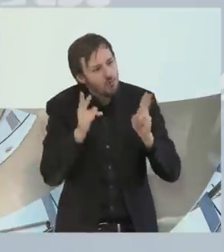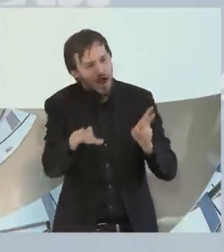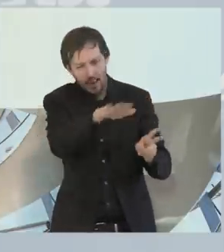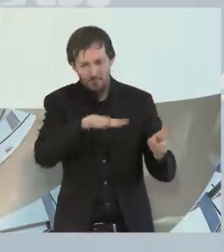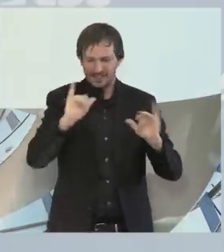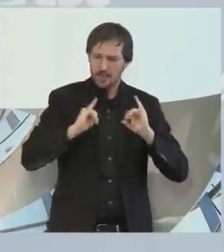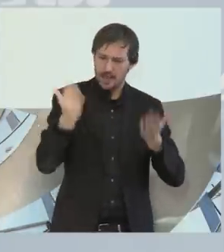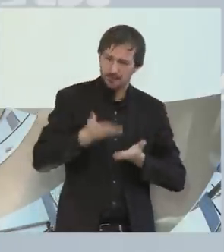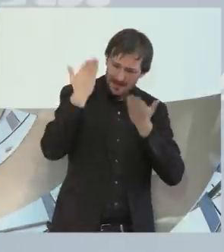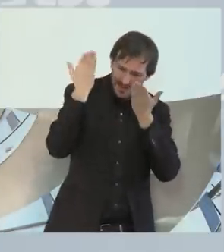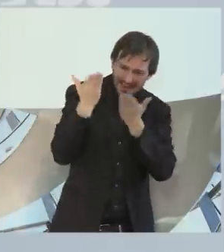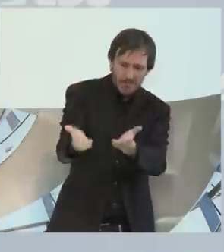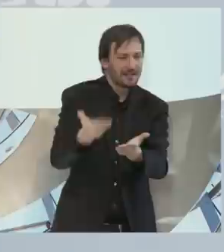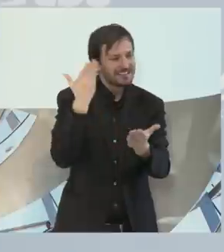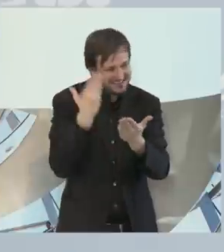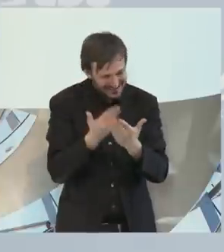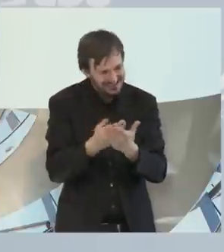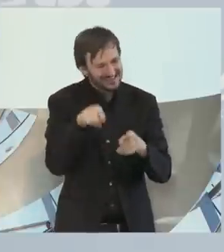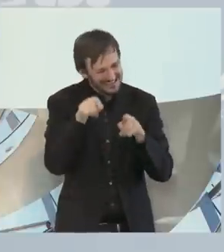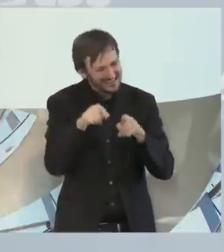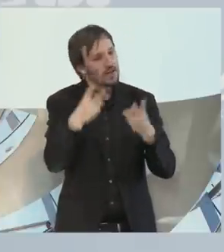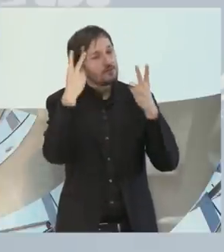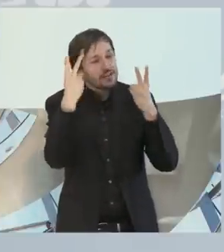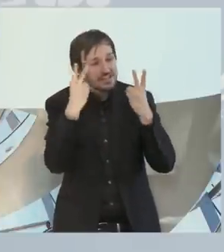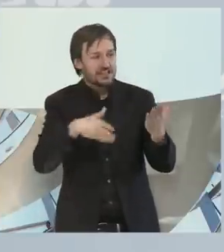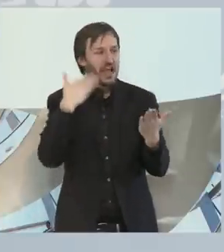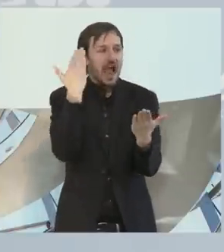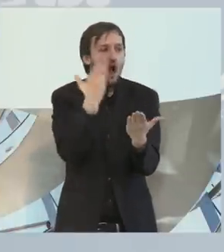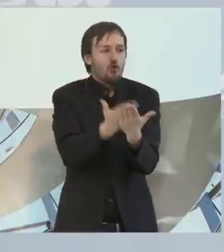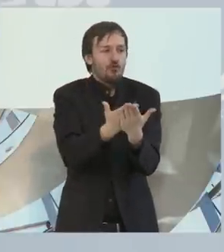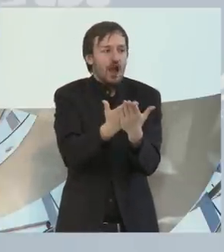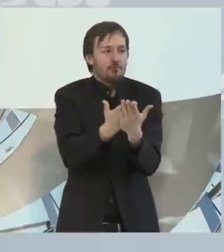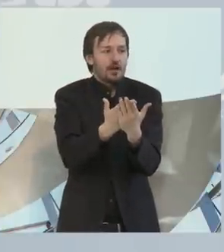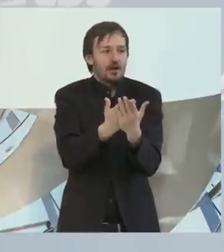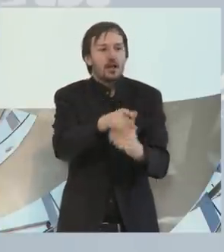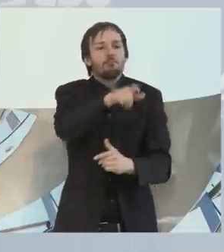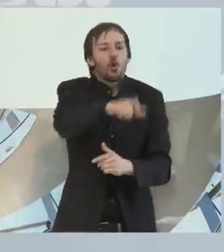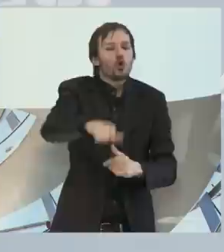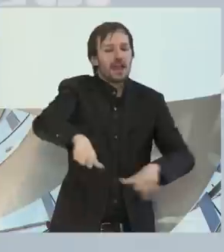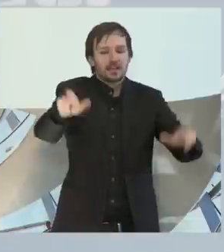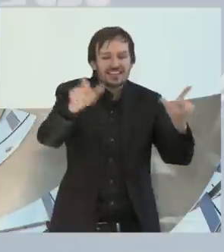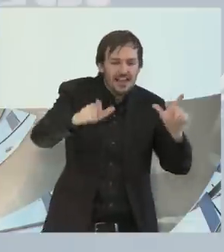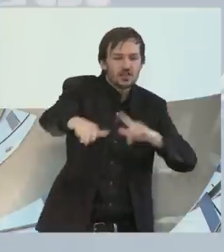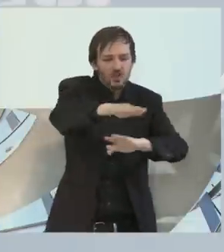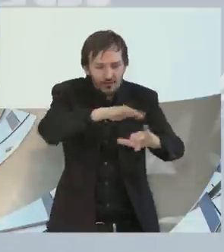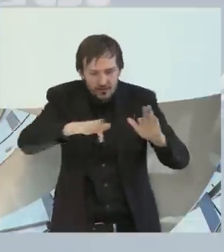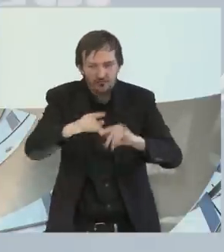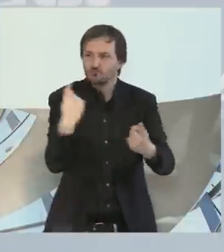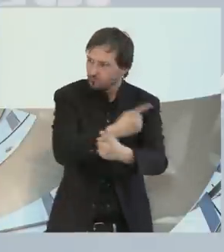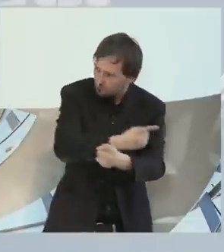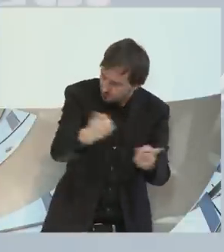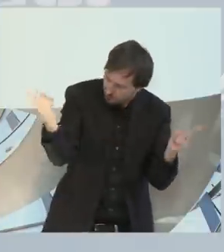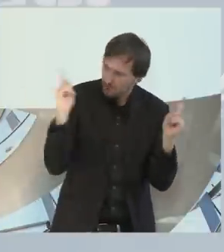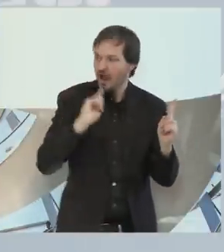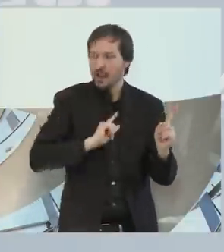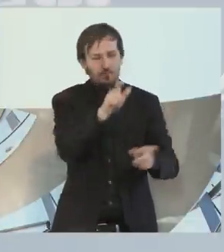geben, ist auch eine zentrale Aufgabe, einer aktiven Bürgergesellschaft, zu der wir alle